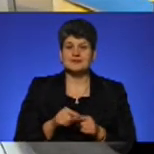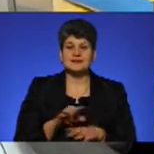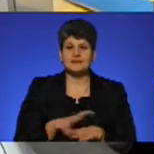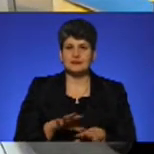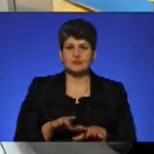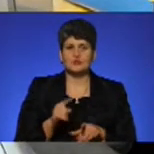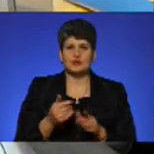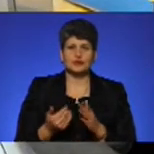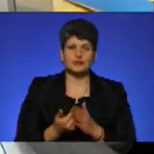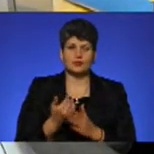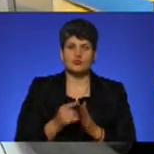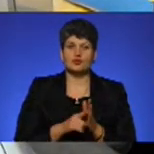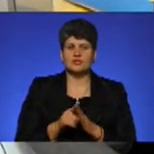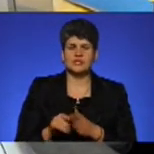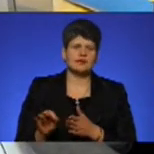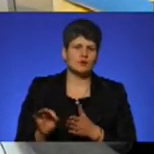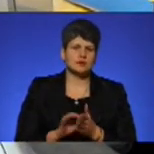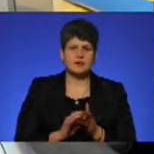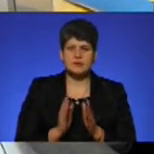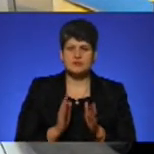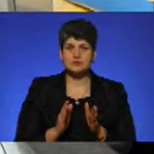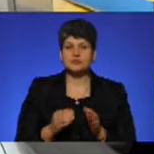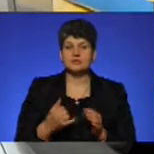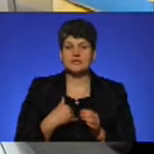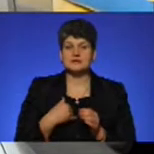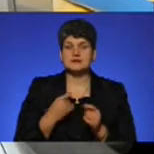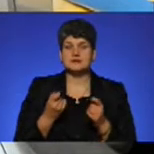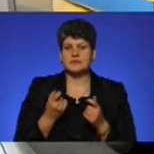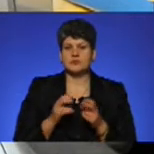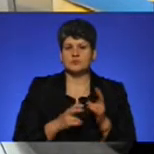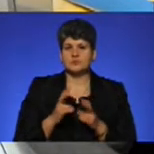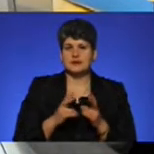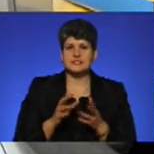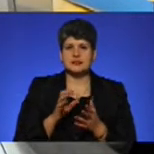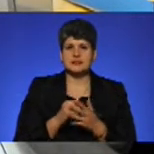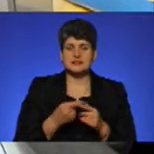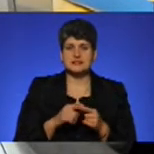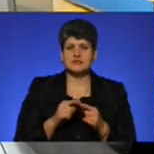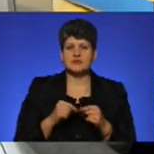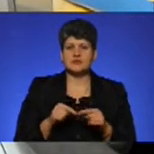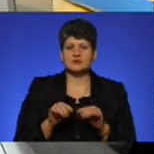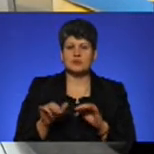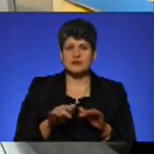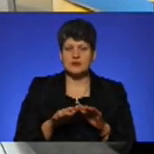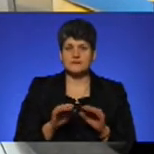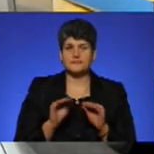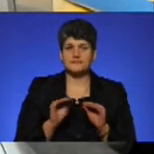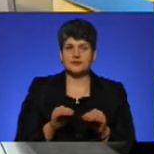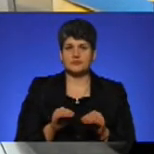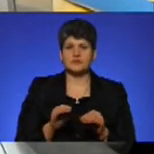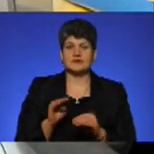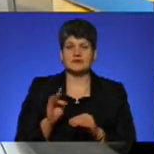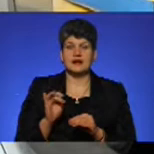новиною. Починайте одразу, тому що в нас не так багато підприємств, які займаються цим видом діяльності, встановленням і відстежуванням трекерів,